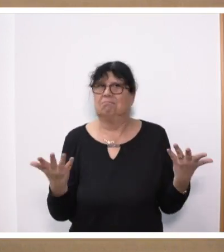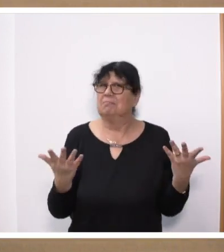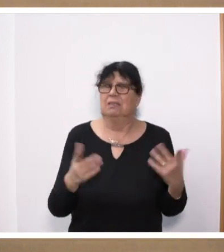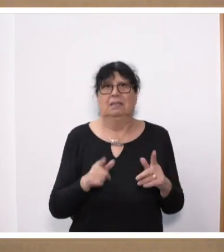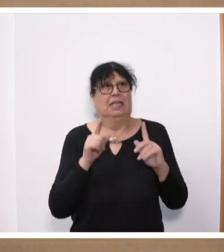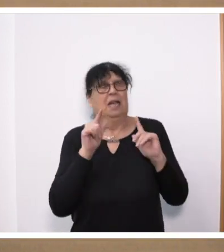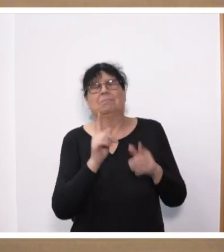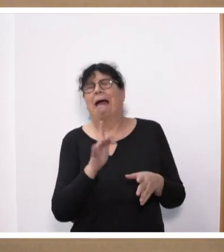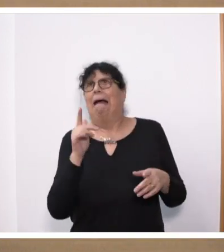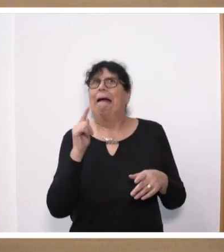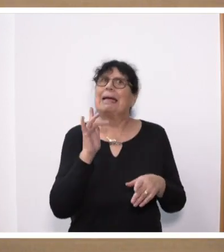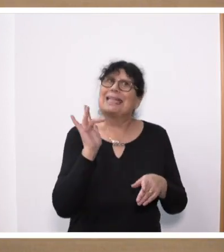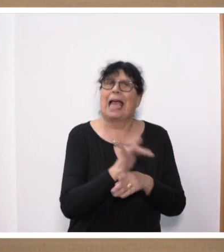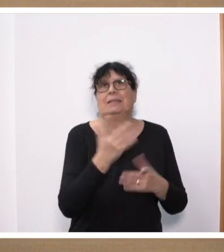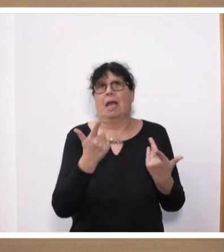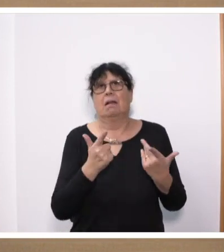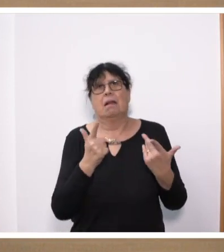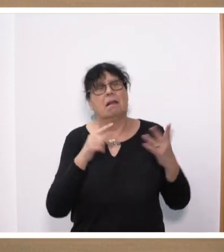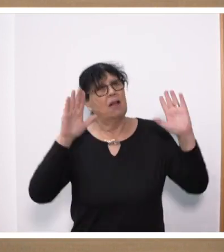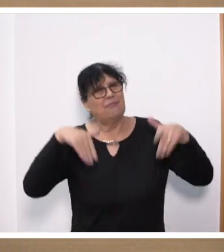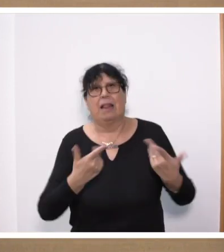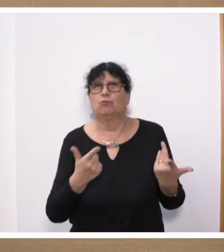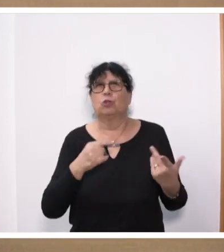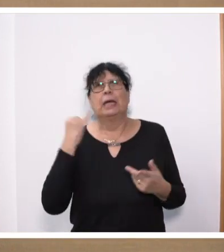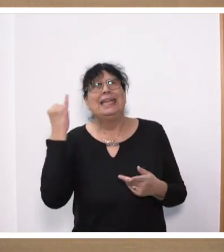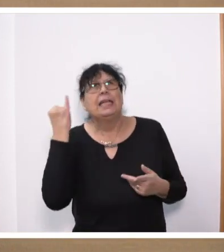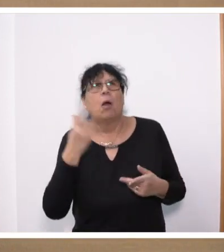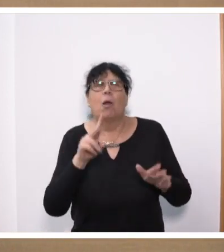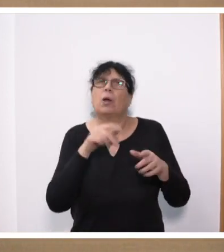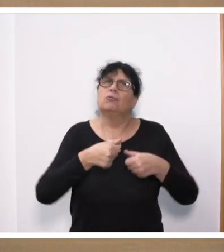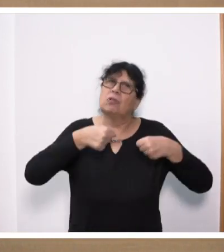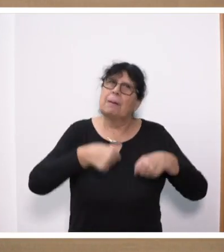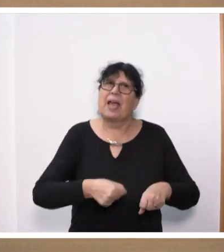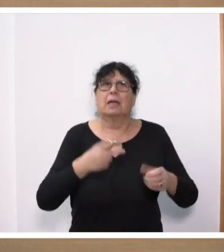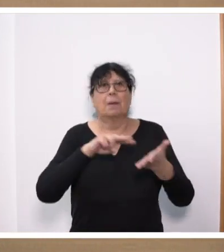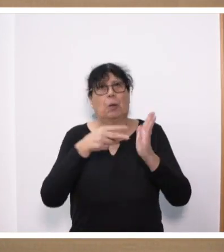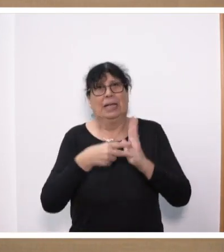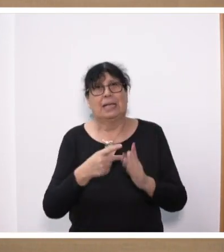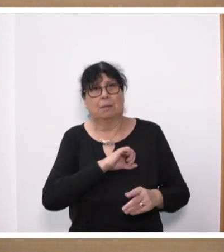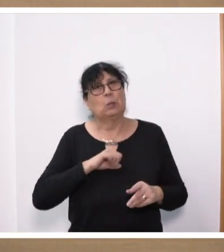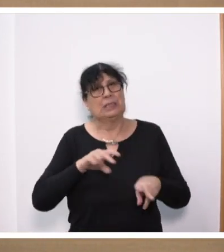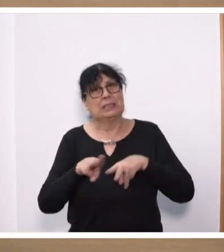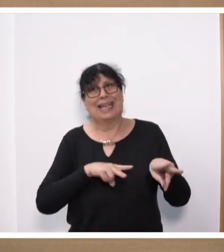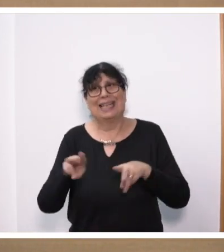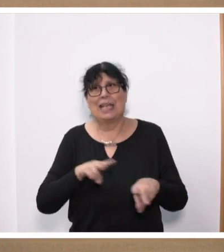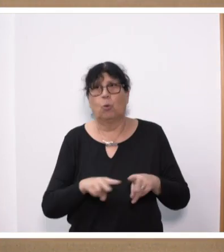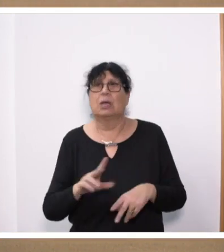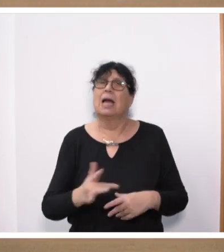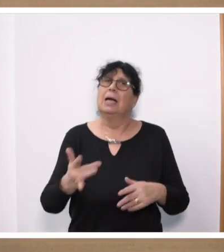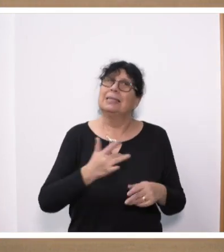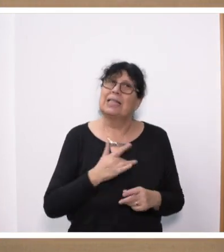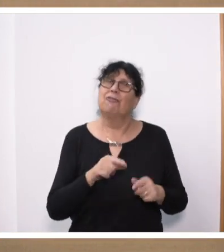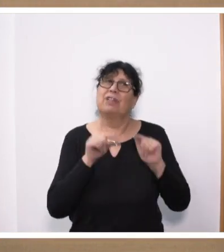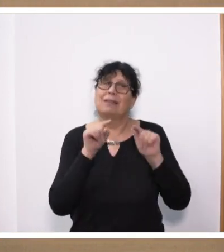Gegenteil, die falsche, die konfuse, die ideologisch geprägte Politik der Bundesregierung trifft ganz massiv ausgerechnet die